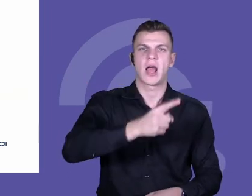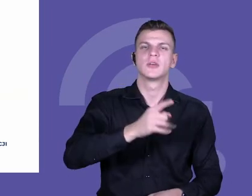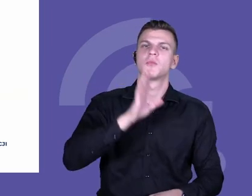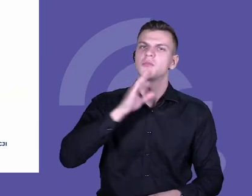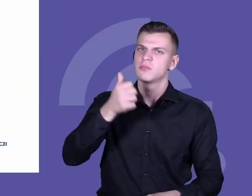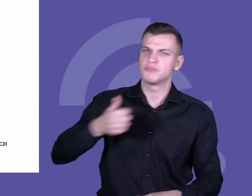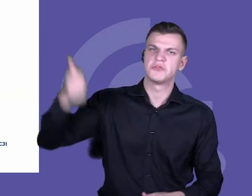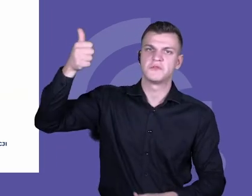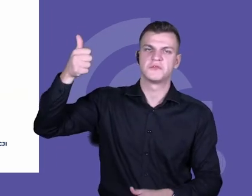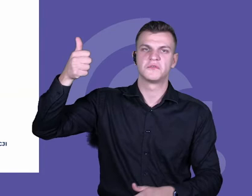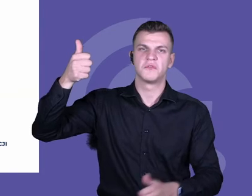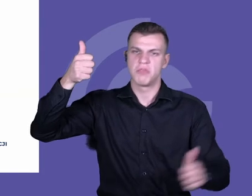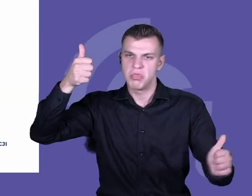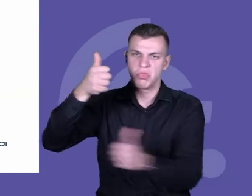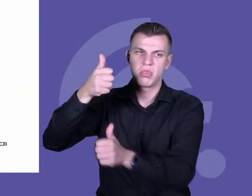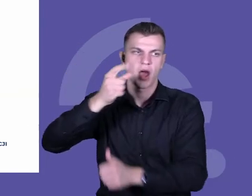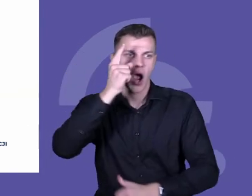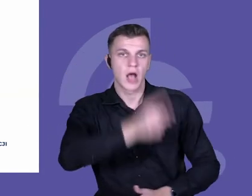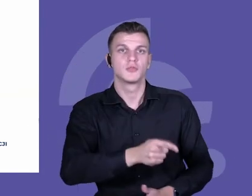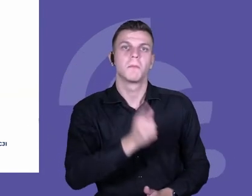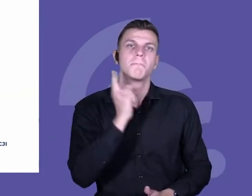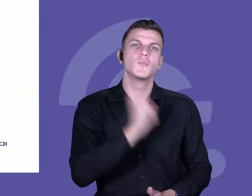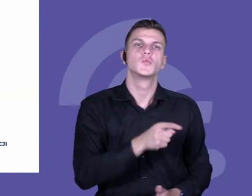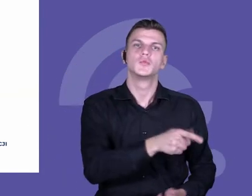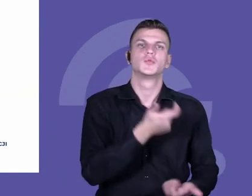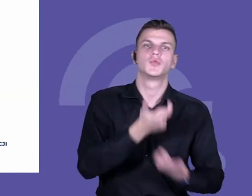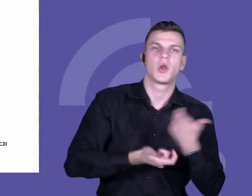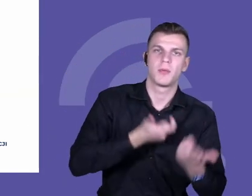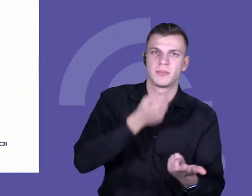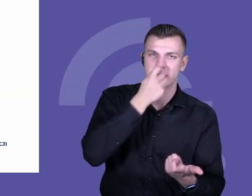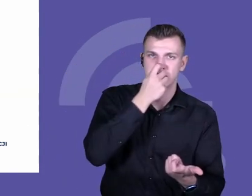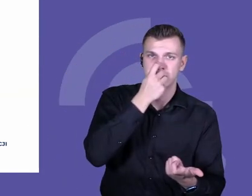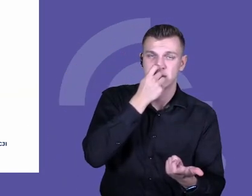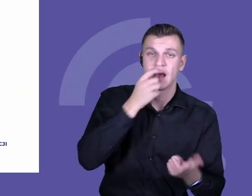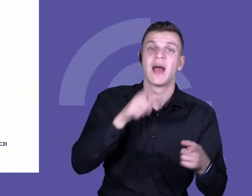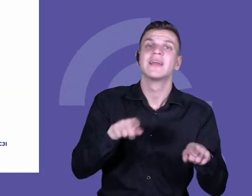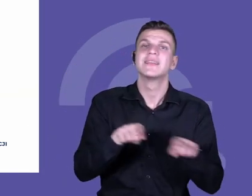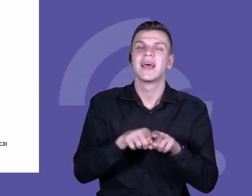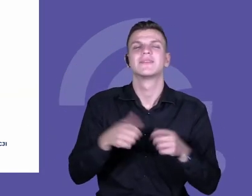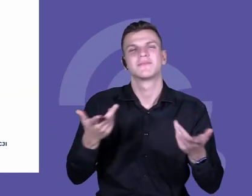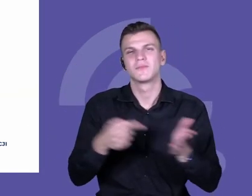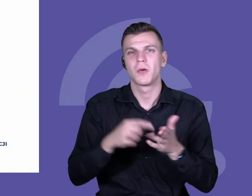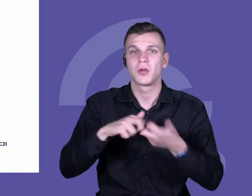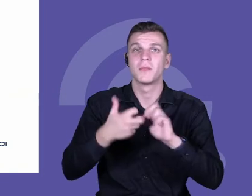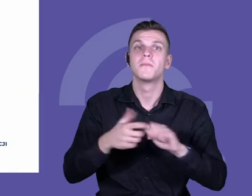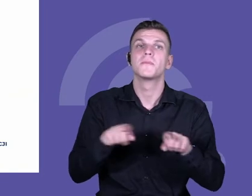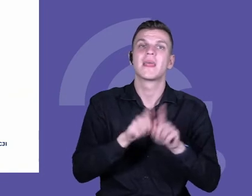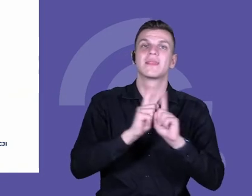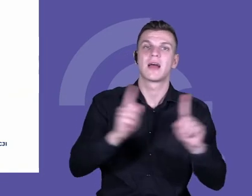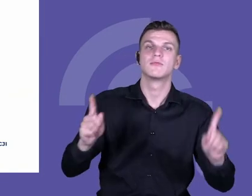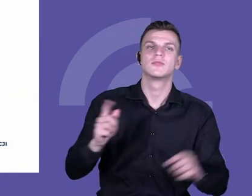nauczycieli, i budowanie zaufania, że nauczyciele nie oceniają się wzajemnie, tylko